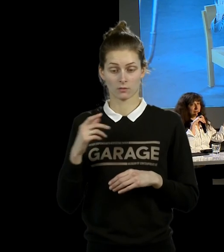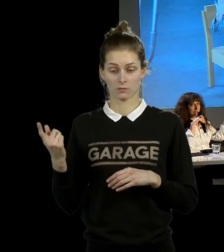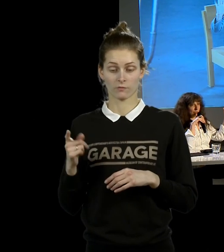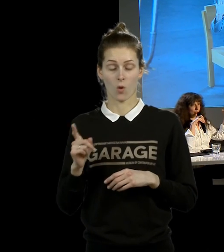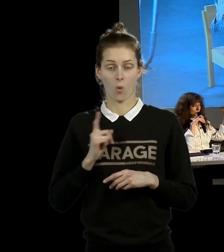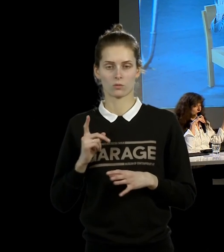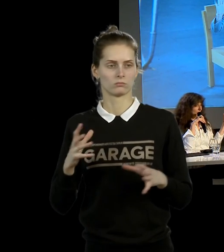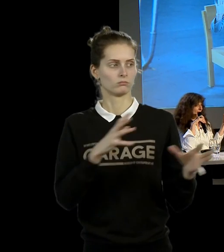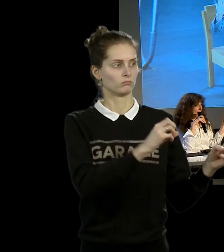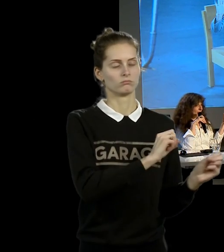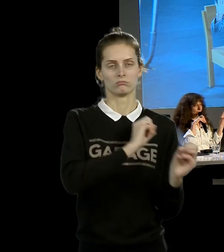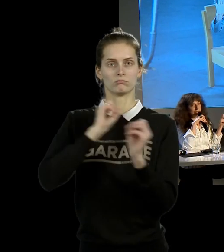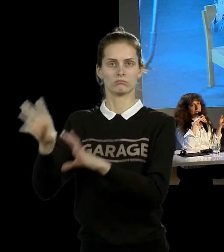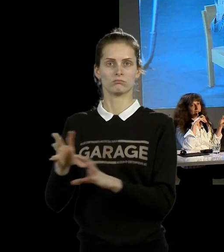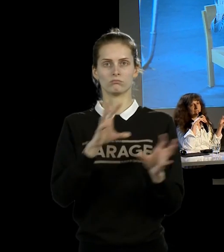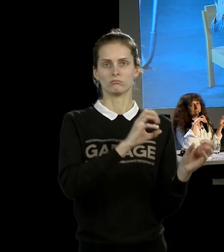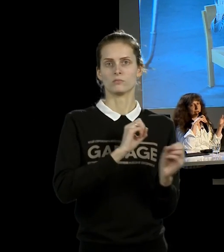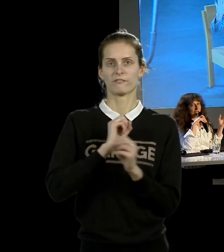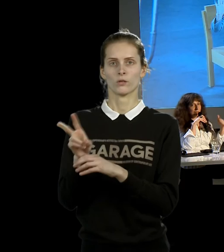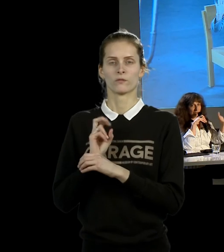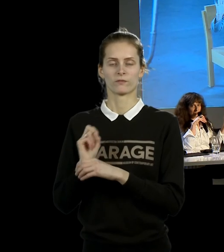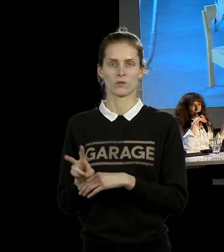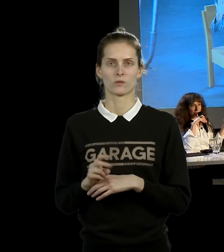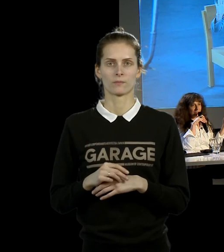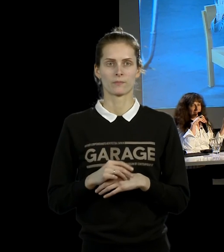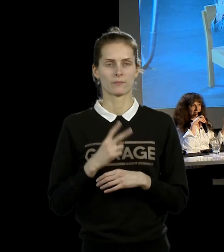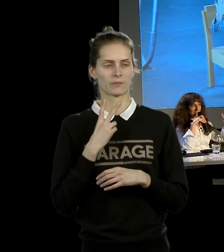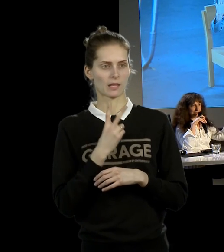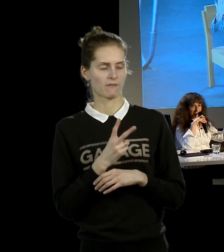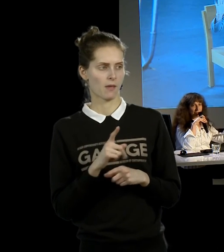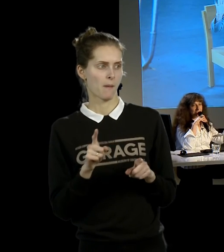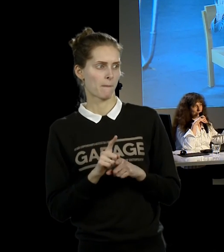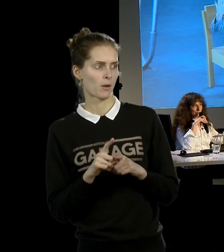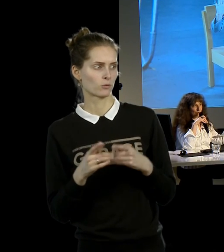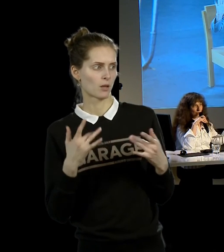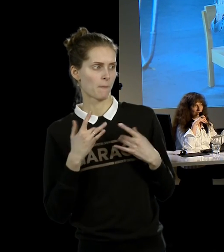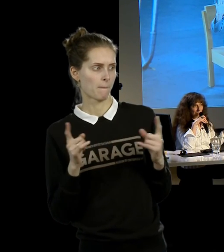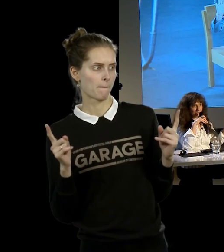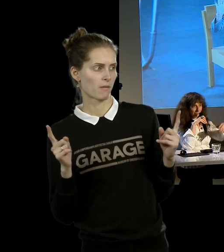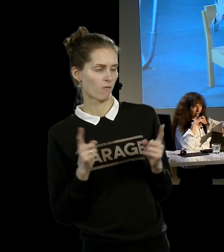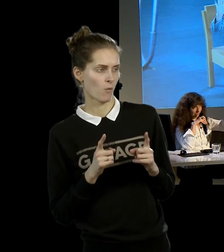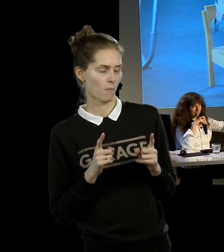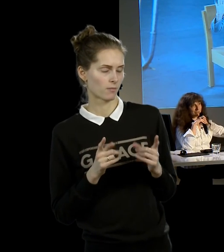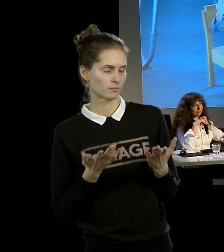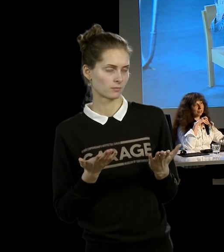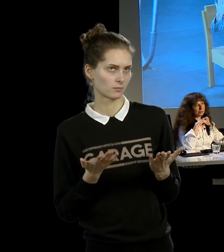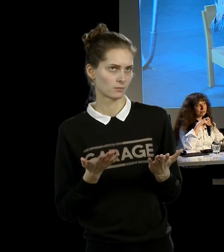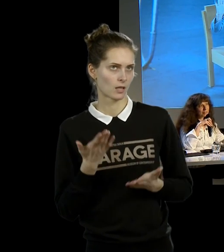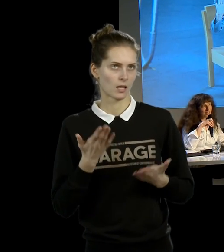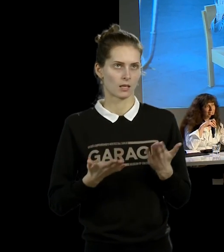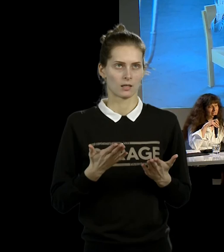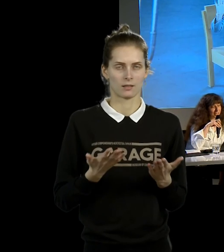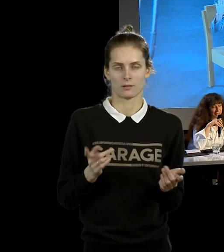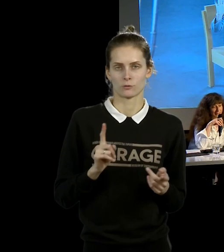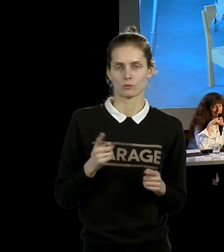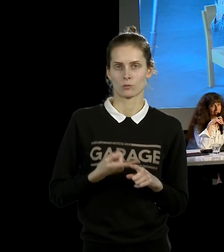ситуация тоже довольно странная. Потому что либо это перформанс, и тогда это приглашение к перформанс, либо всех видят.